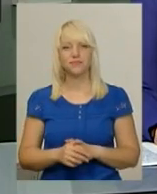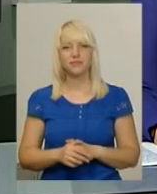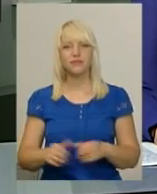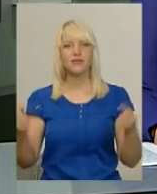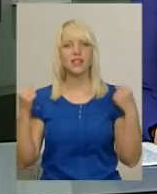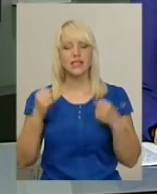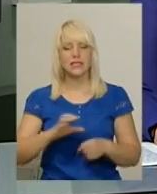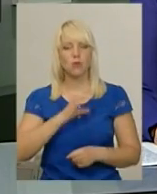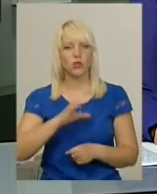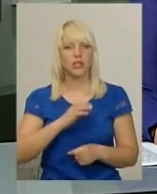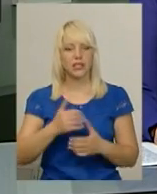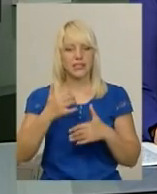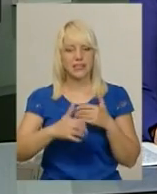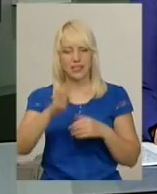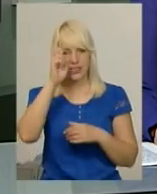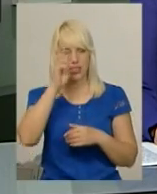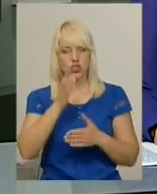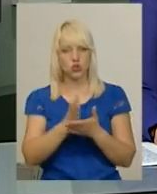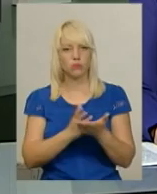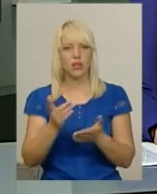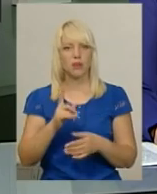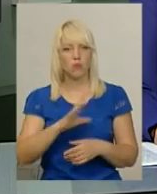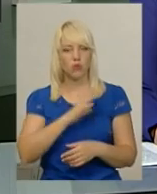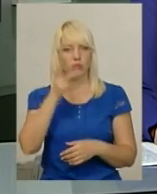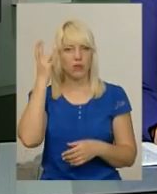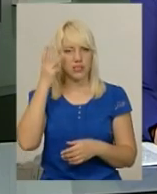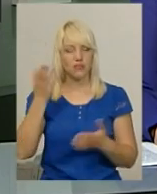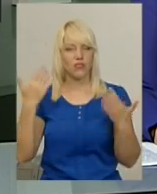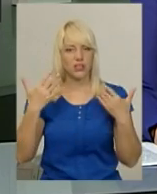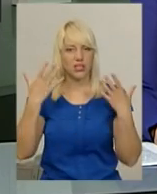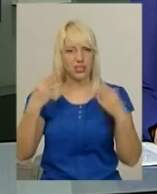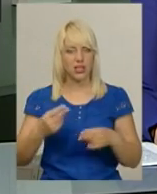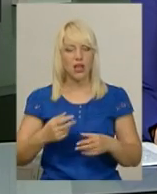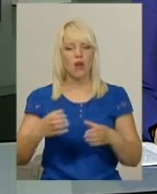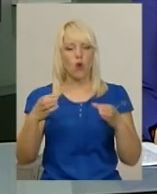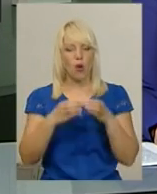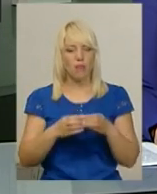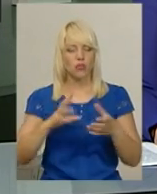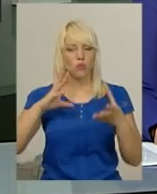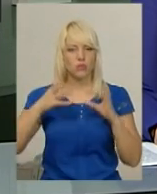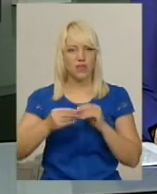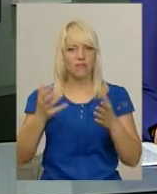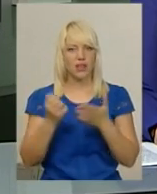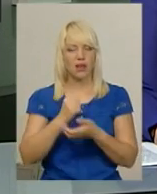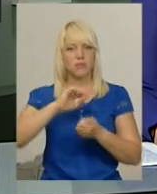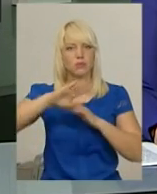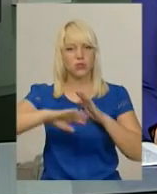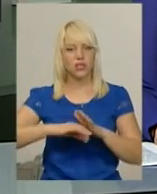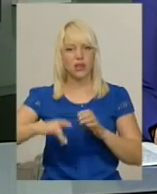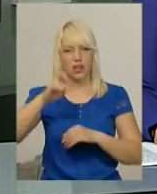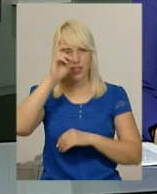Спартакіаду серед держслужбовців, що вихідними відбулася в Хмельницькому, в командному заліку виграли працівники Кам'янець-Подільської